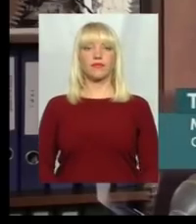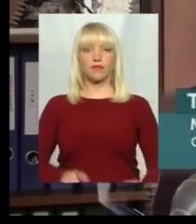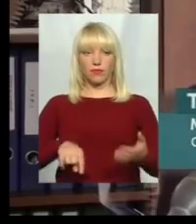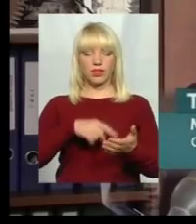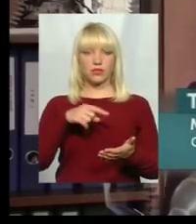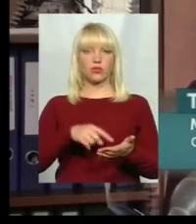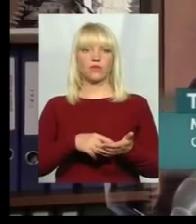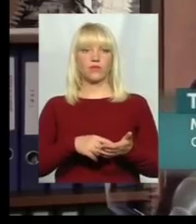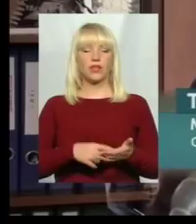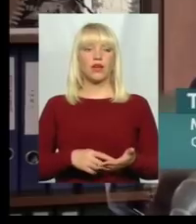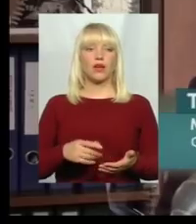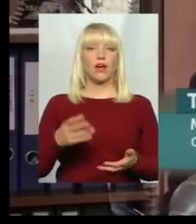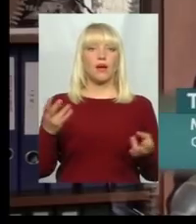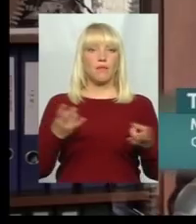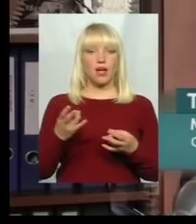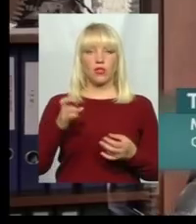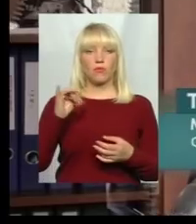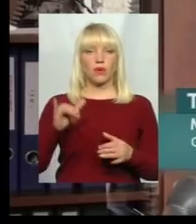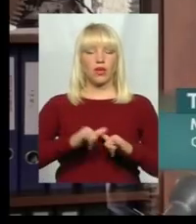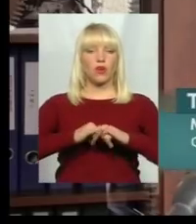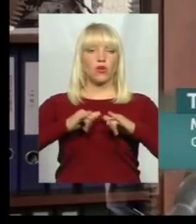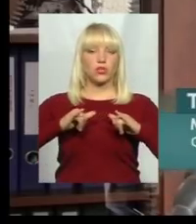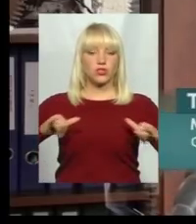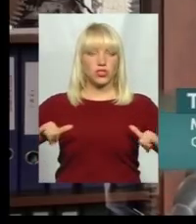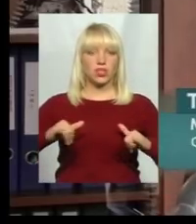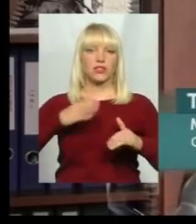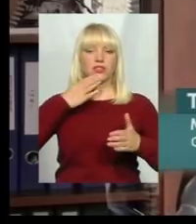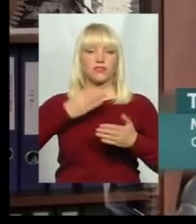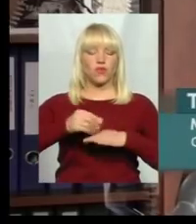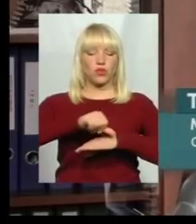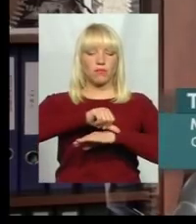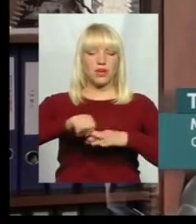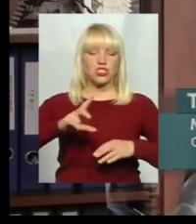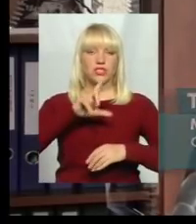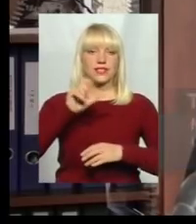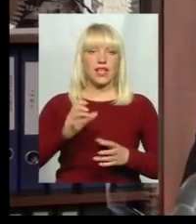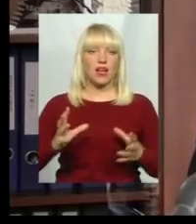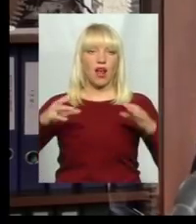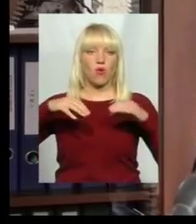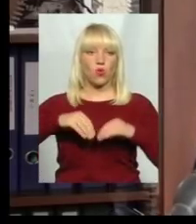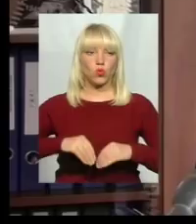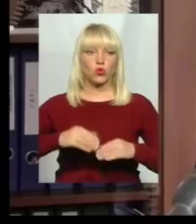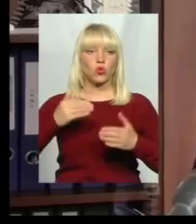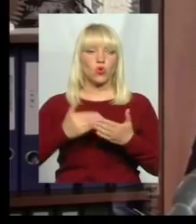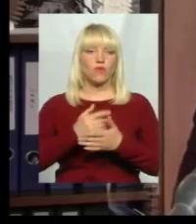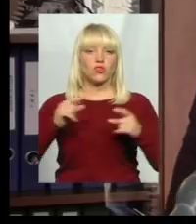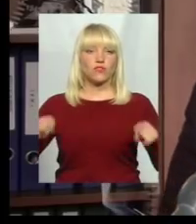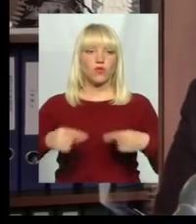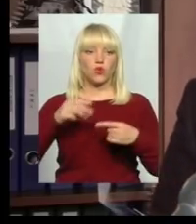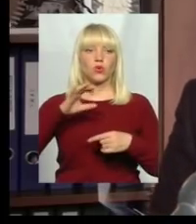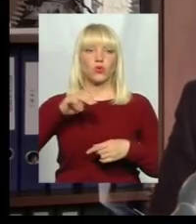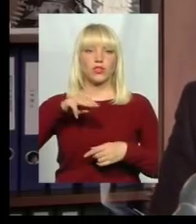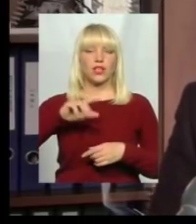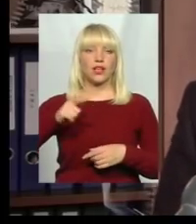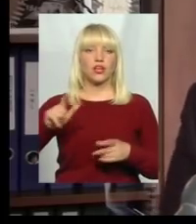Місто мало би розширити свої межі за рахунок новоствореної ОТГ, що дали можливість, наприклад,